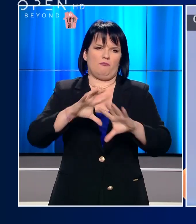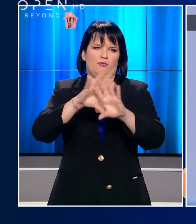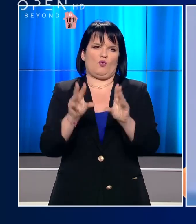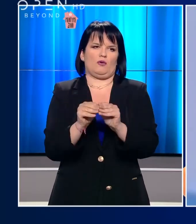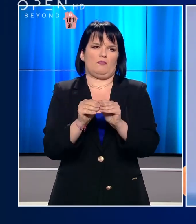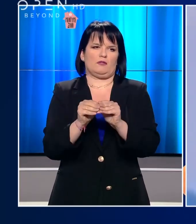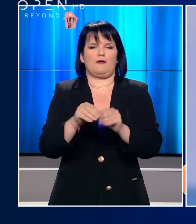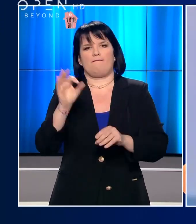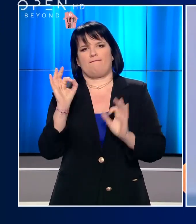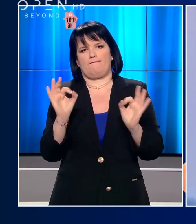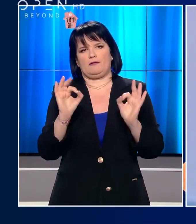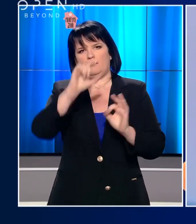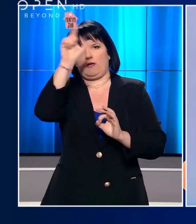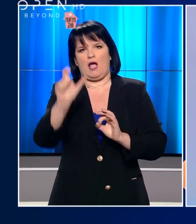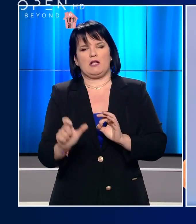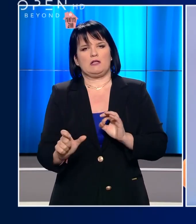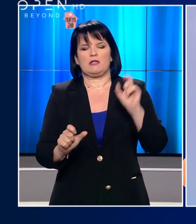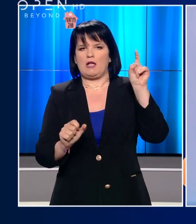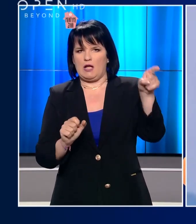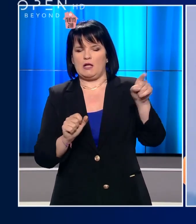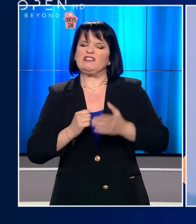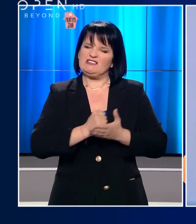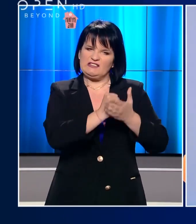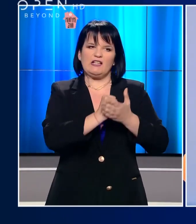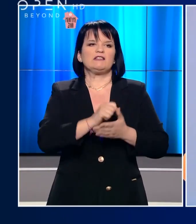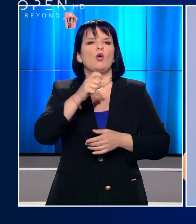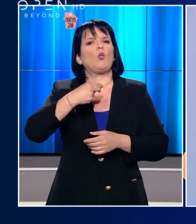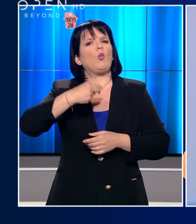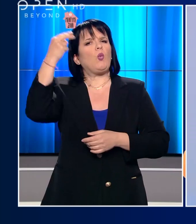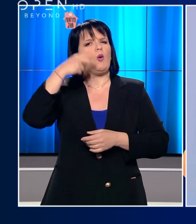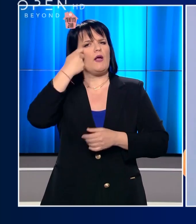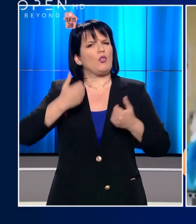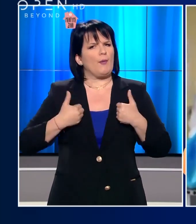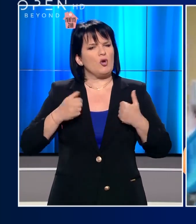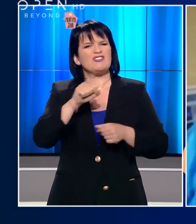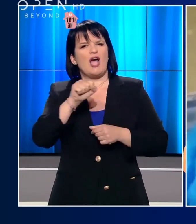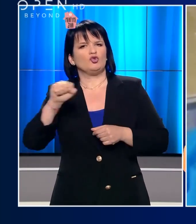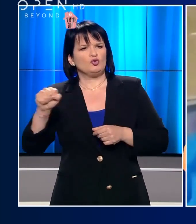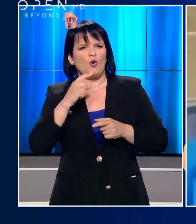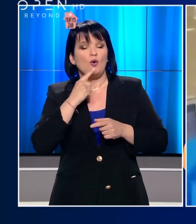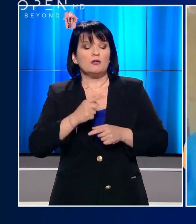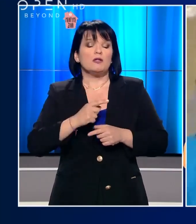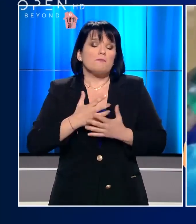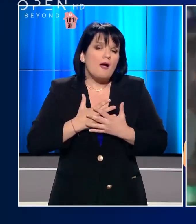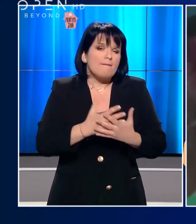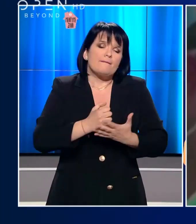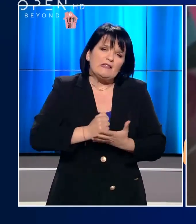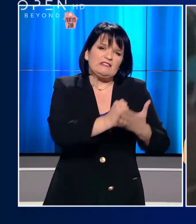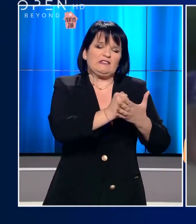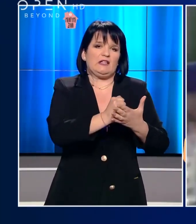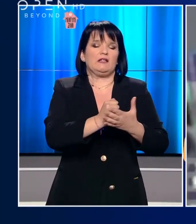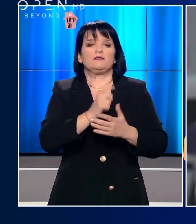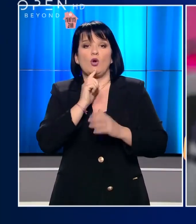Στον πλευρό της Ιταλίας είναι και το Χόλιγουντ. Η διάσημη ηθοποιός Άρον Στόουνε στείλε μήνυμα αγάπη στη χώρα που δοκιμάζεται από τον φωνικό κορονοϊό